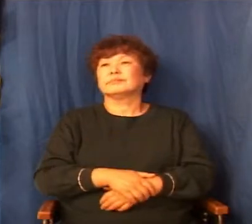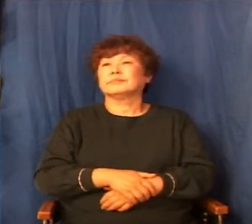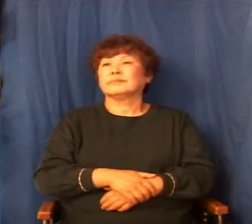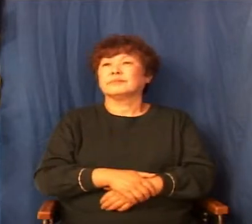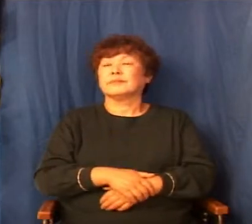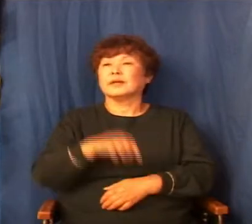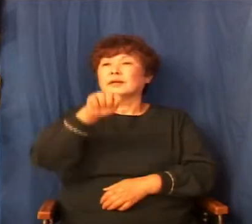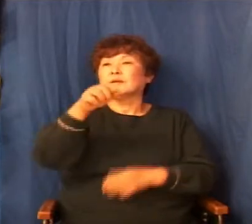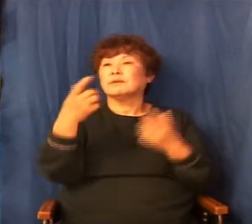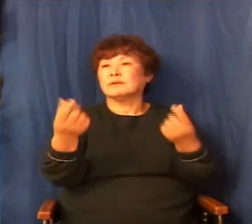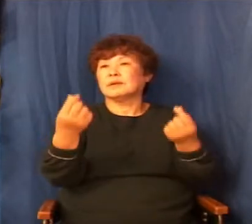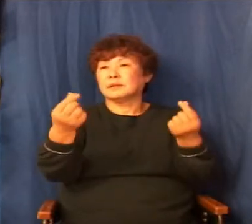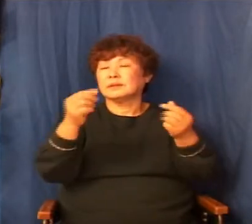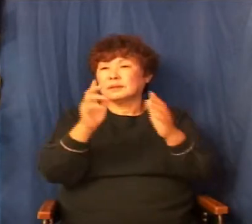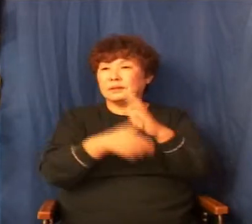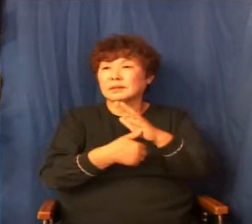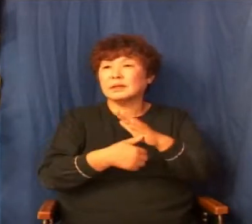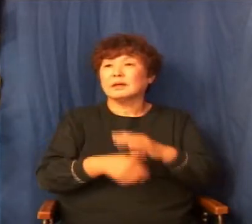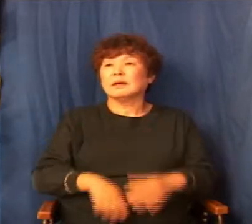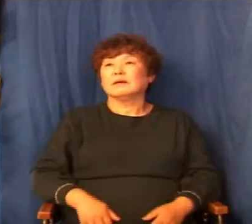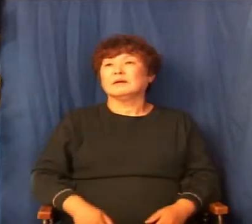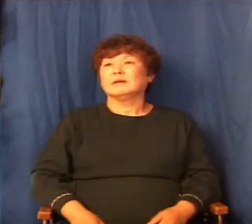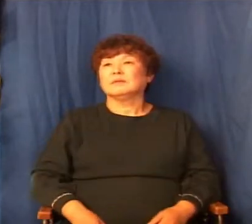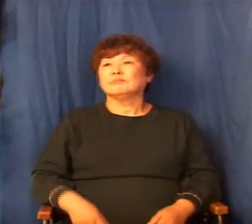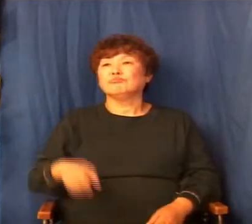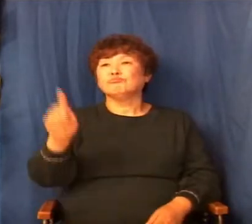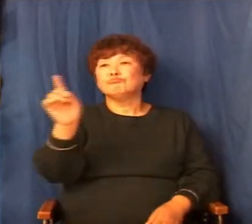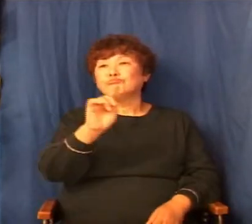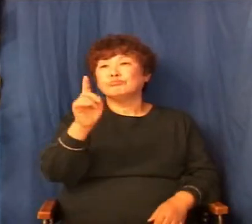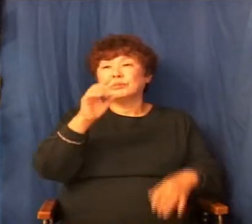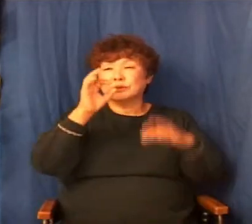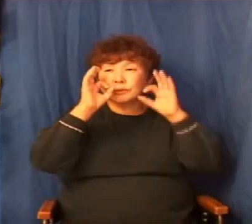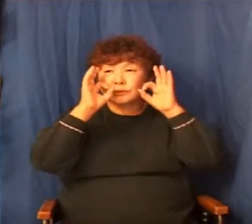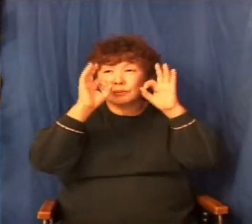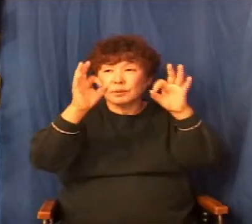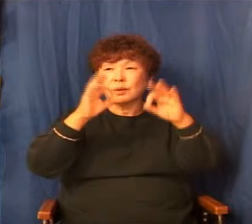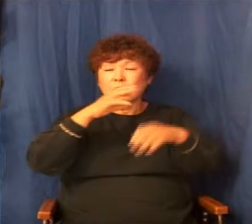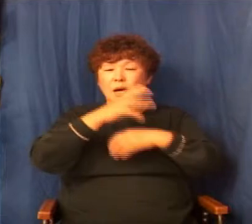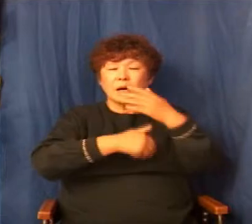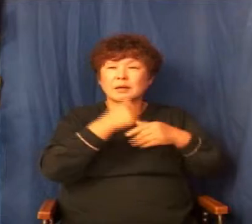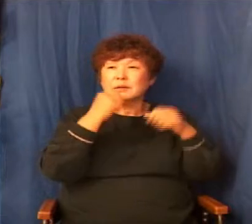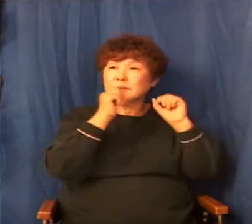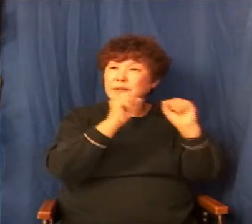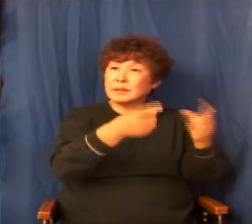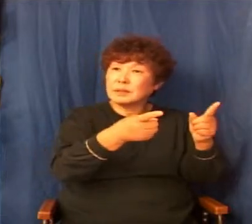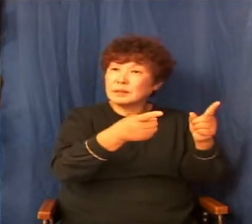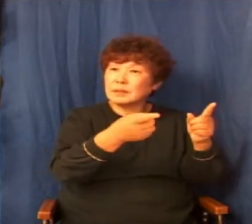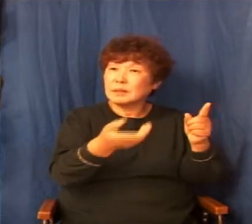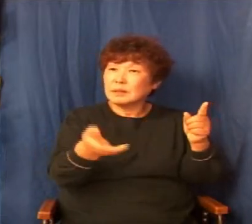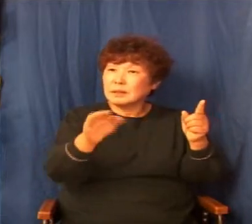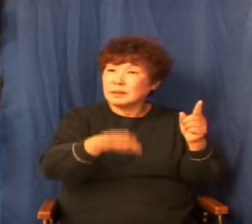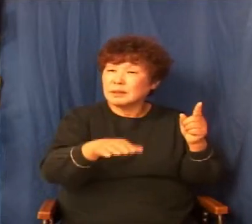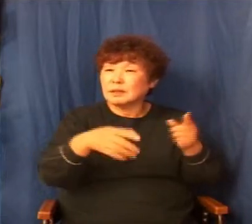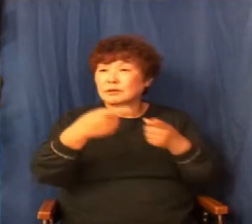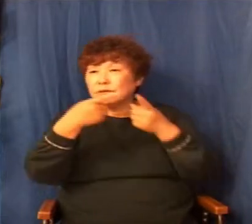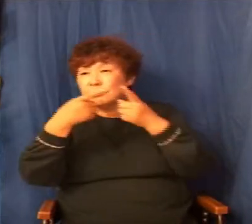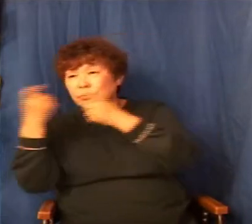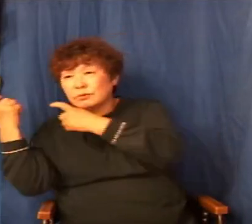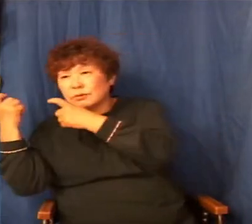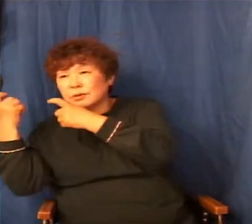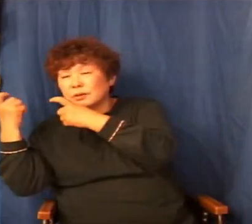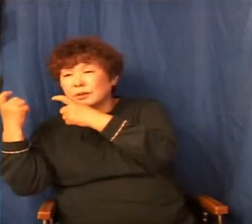그런 경우에 우리는 그것을 무엇을 보고 하나님이 주신 기회냐 혹은 유혹이냐를